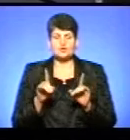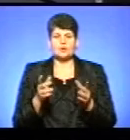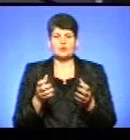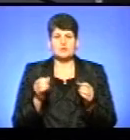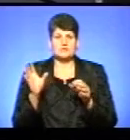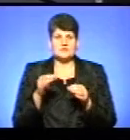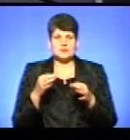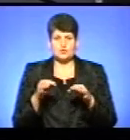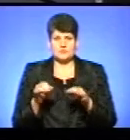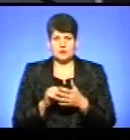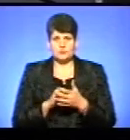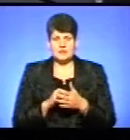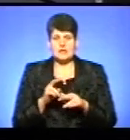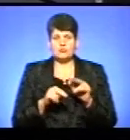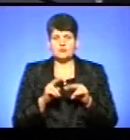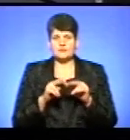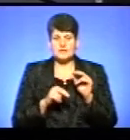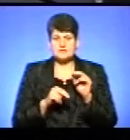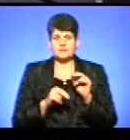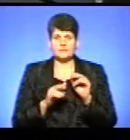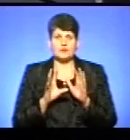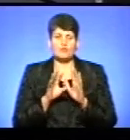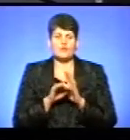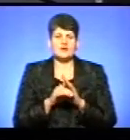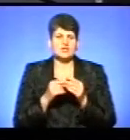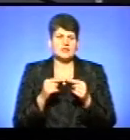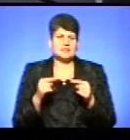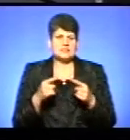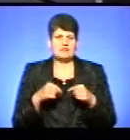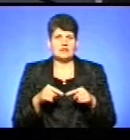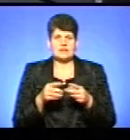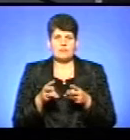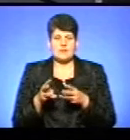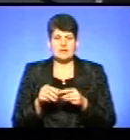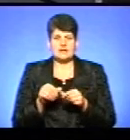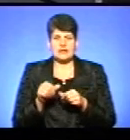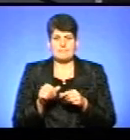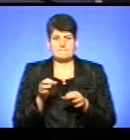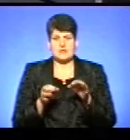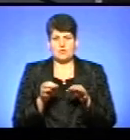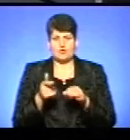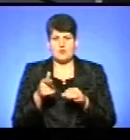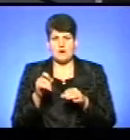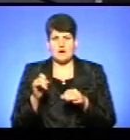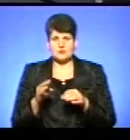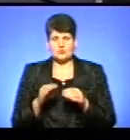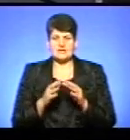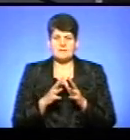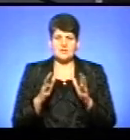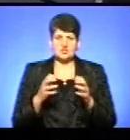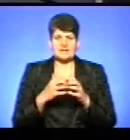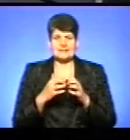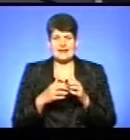всі дозвольні документи на будівництво, на впровадження різних видів палива, крім природнього газу, на найбільших і середніх наших